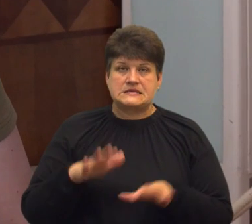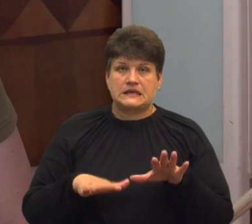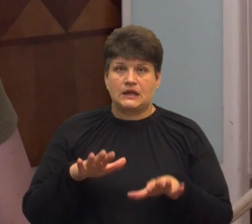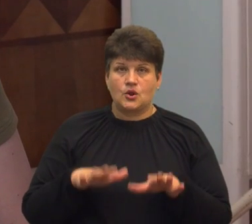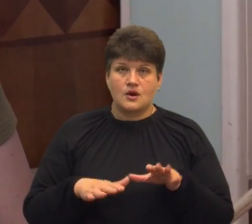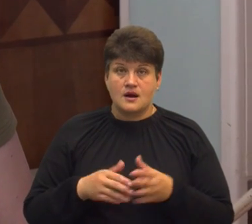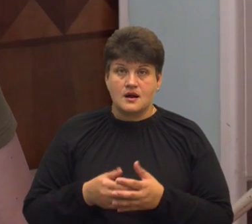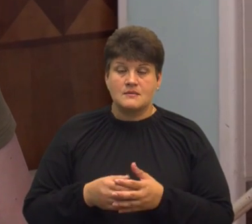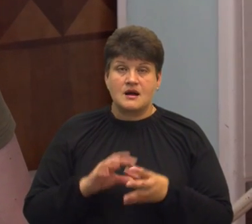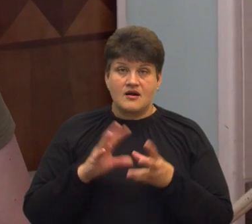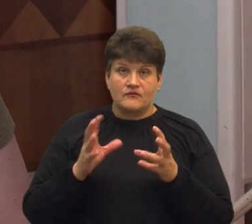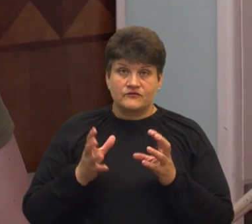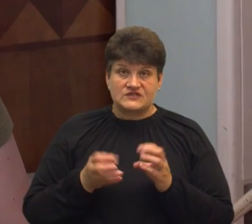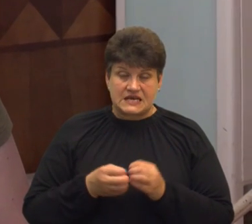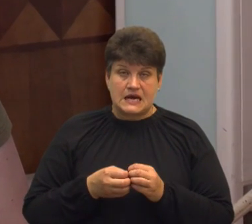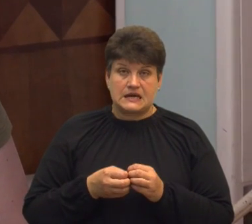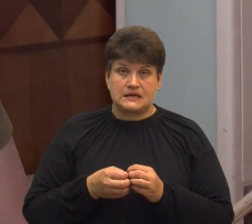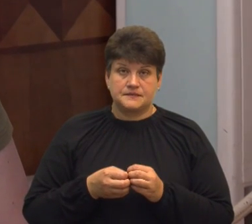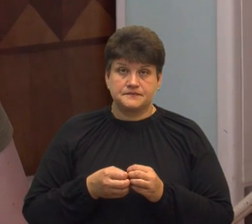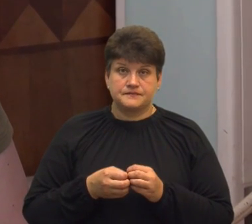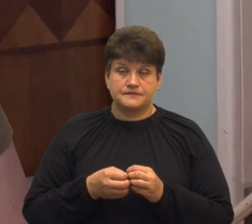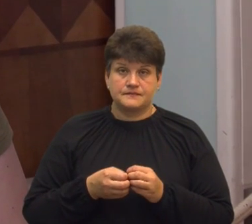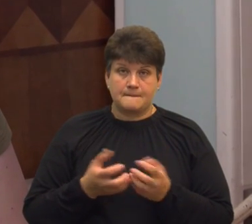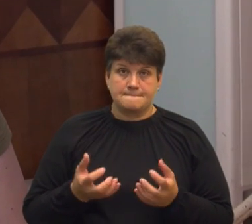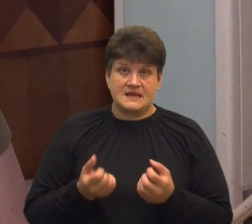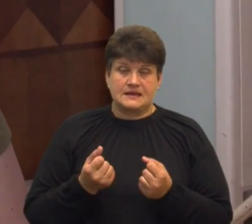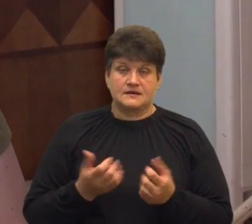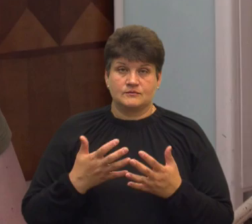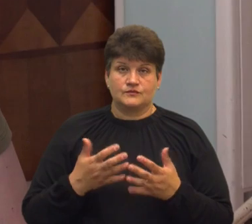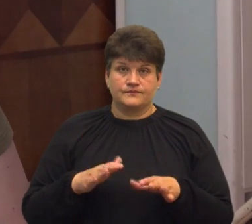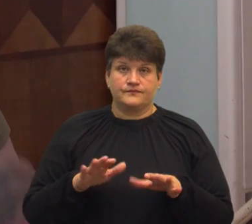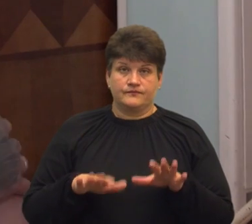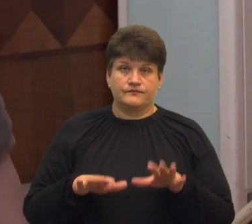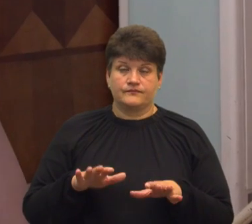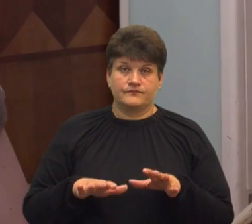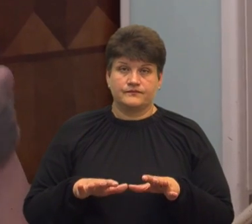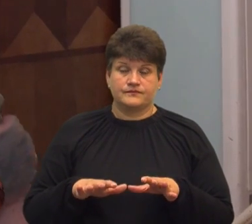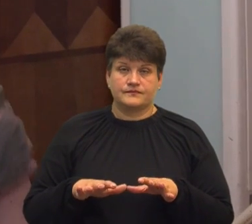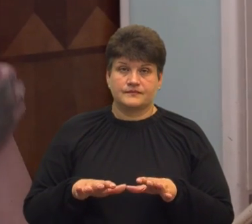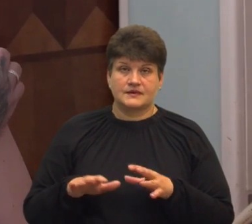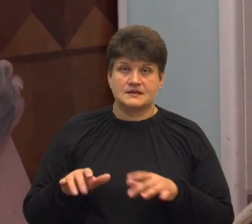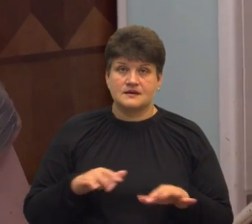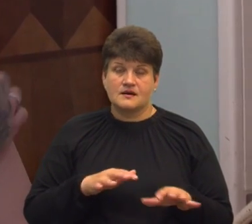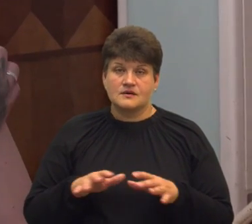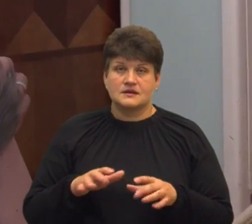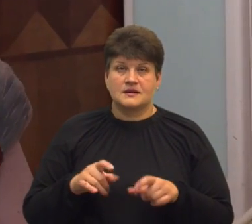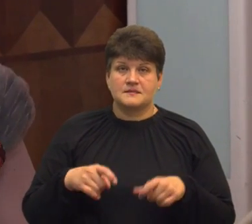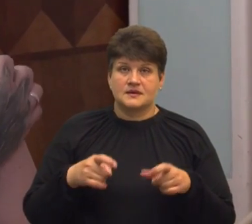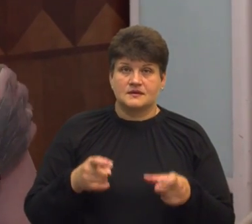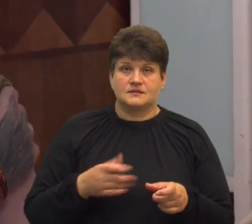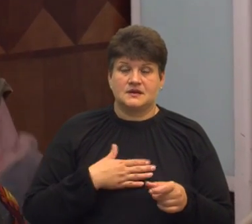А взагалі-то підтримував. Спорозаходи бігав, там річка біля нас, Дніпро,